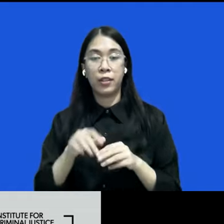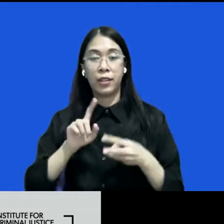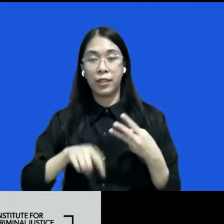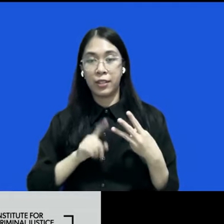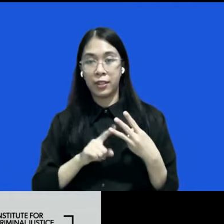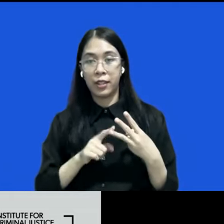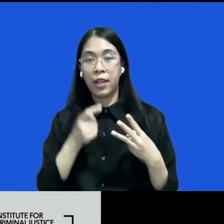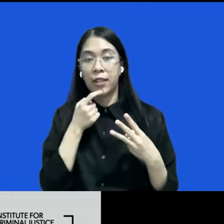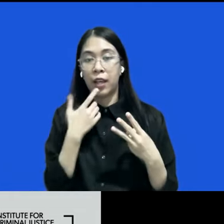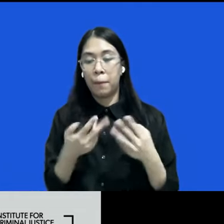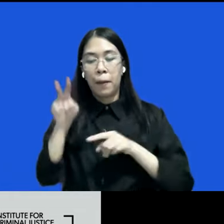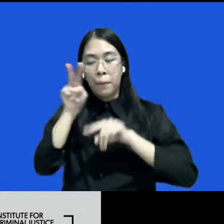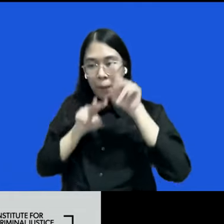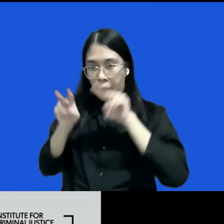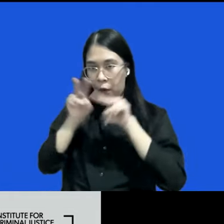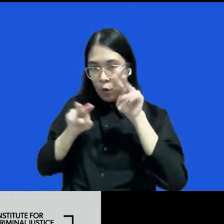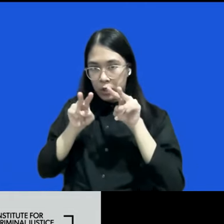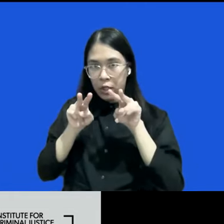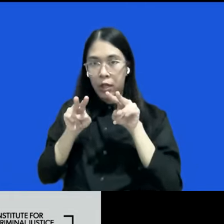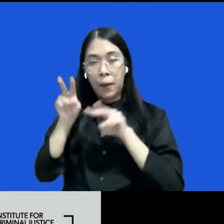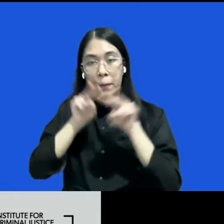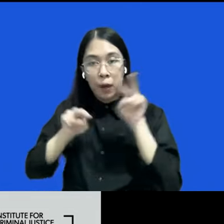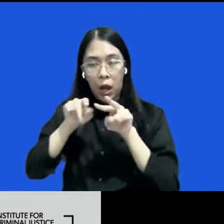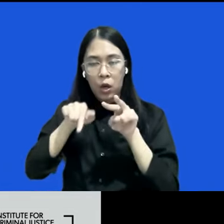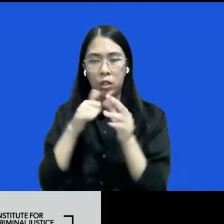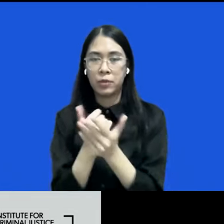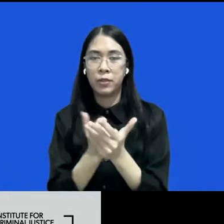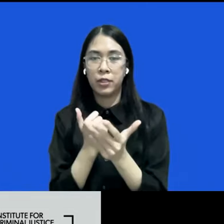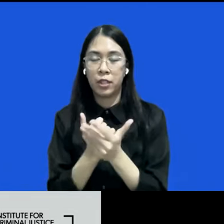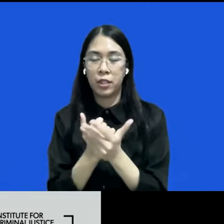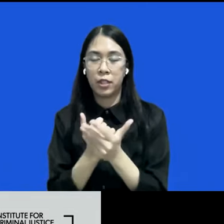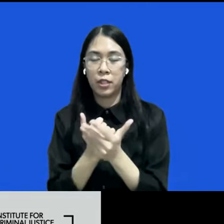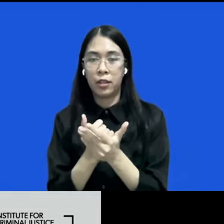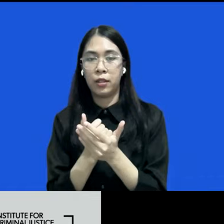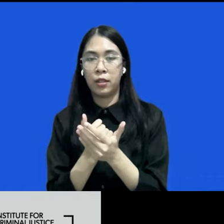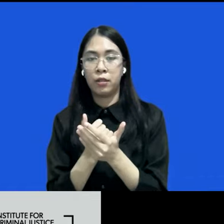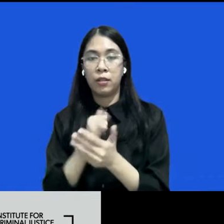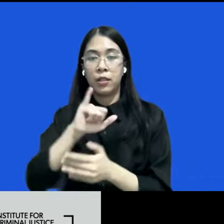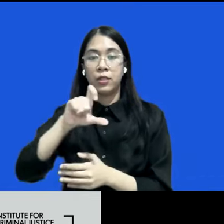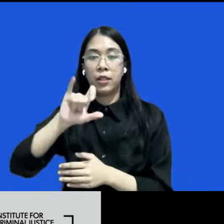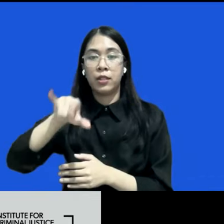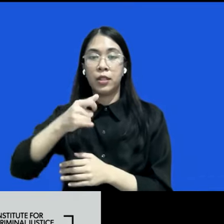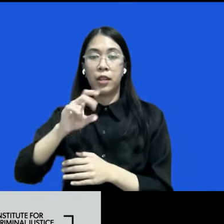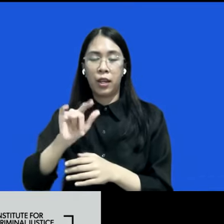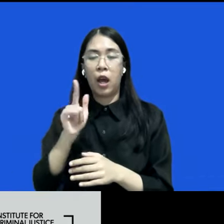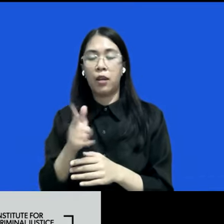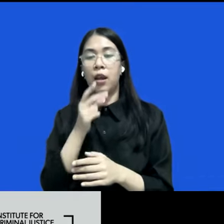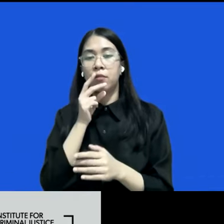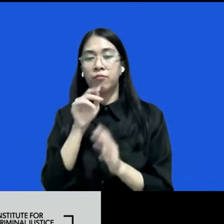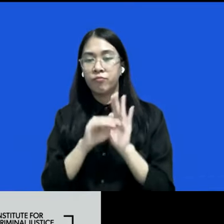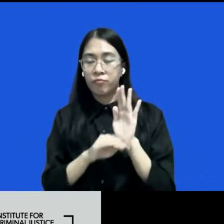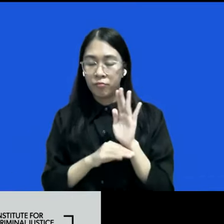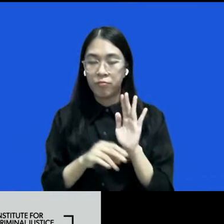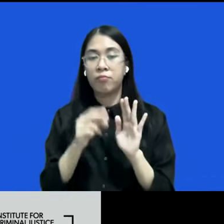soal pengawasan nah soal pengawasan ini sebenarnya ICJR juga sudah nyusunkan rekomendasi di peluang dan tentangan